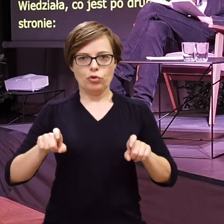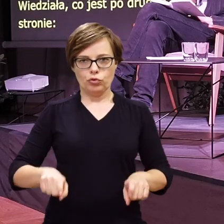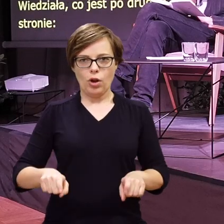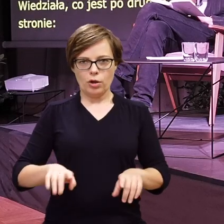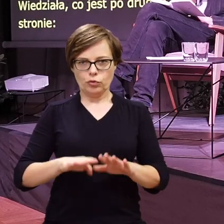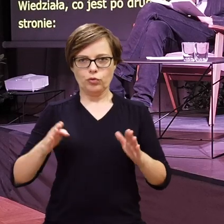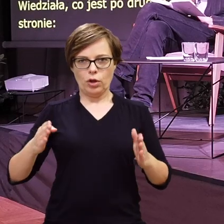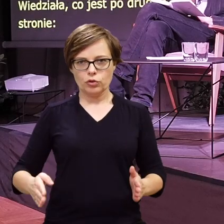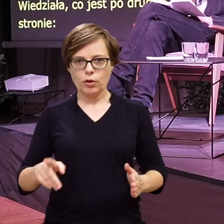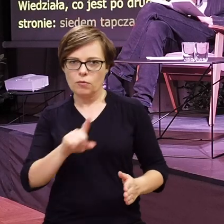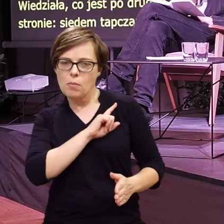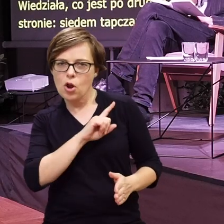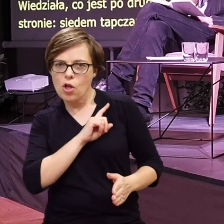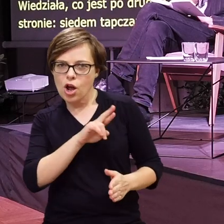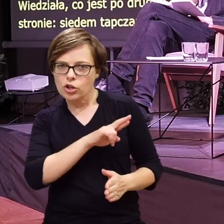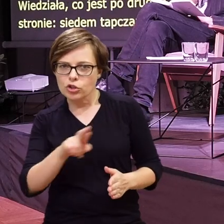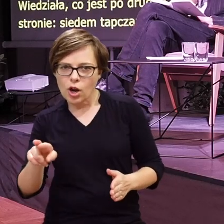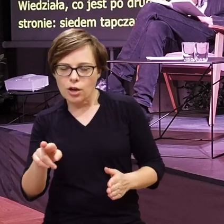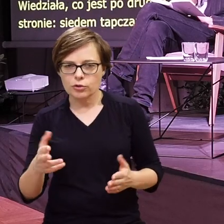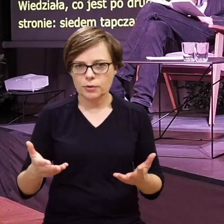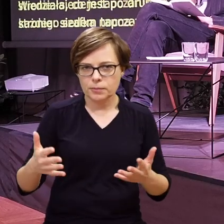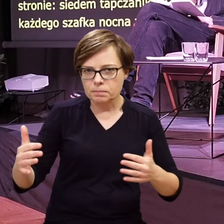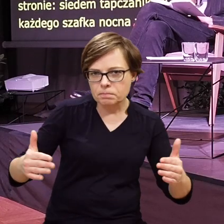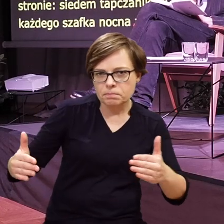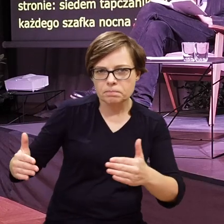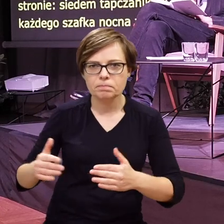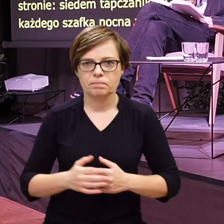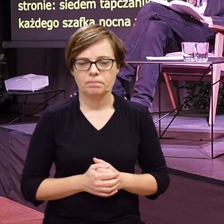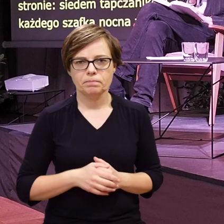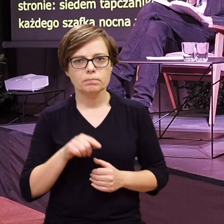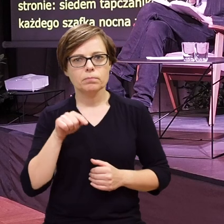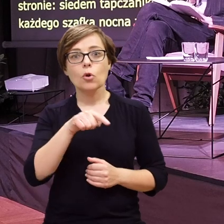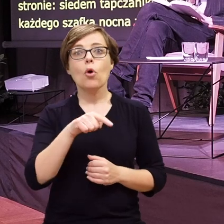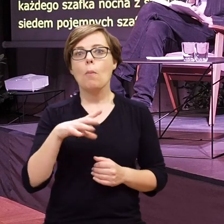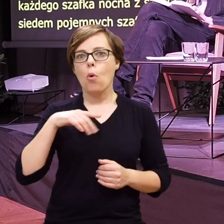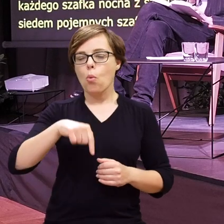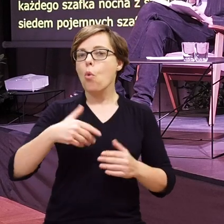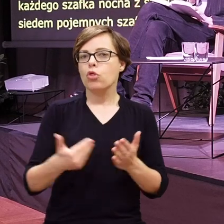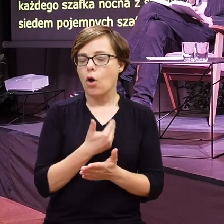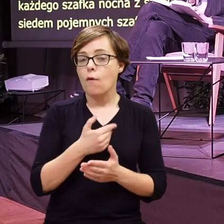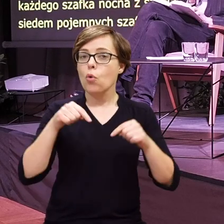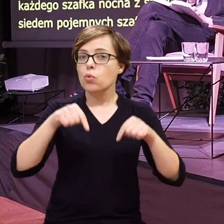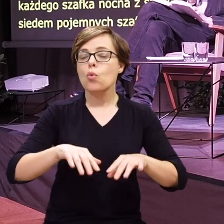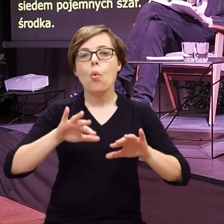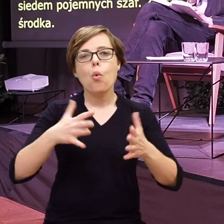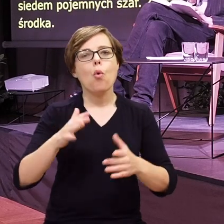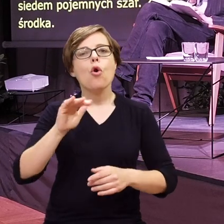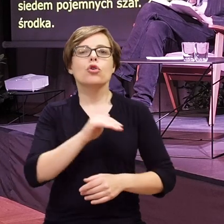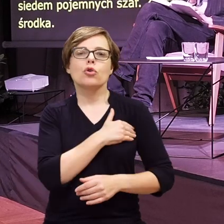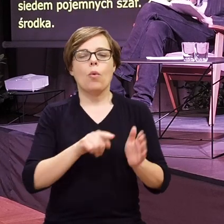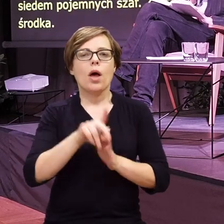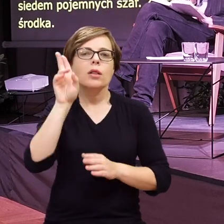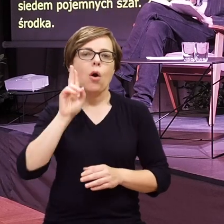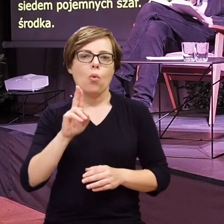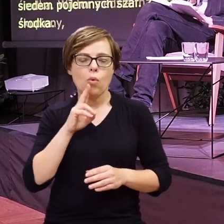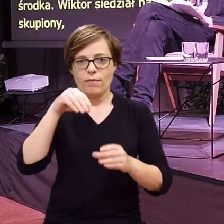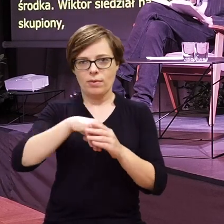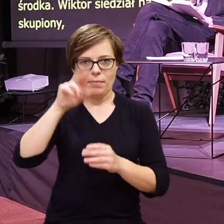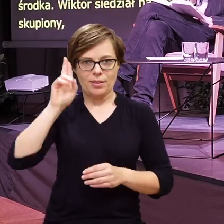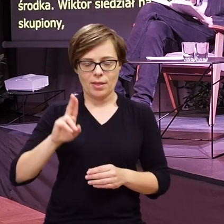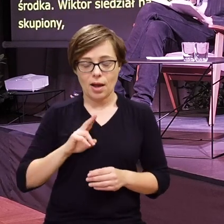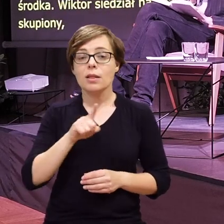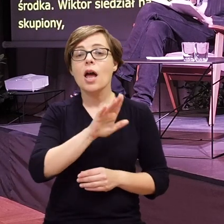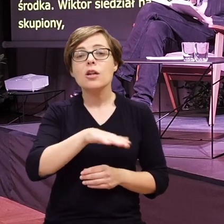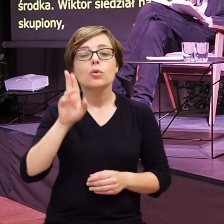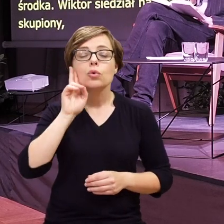szafce skupiony, pilnował swoich rzeczy. Był tu Nowy, tu, czyli w szkole dla głuchych z internatem, w którym